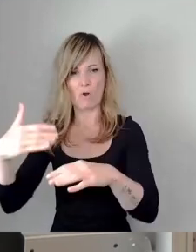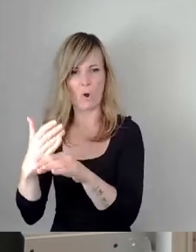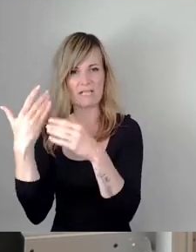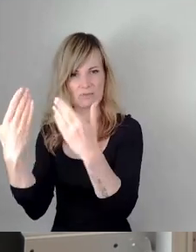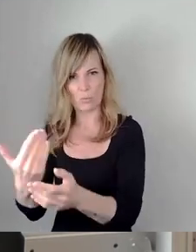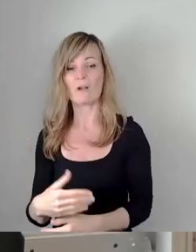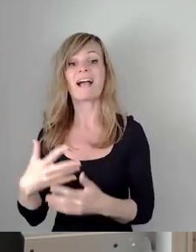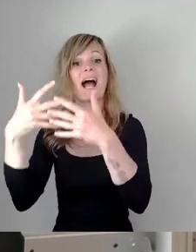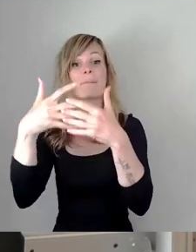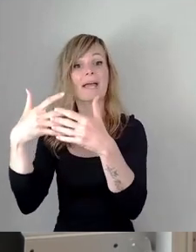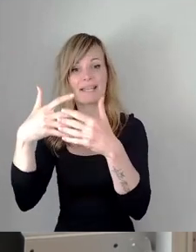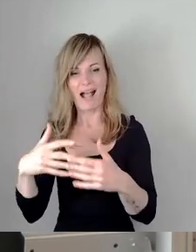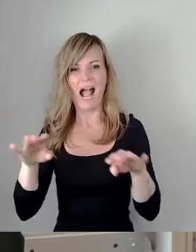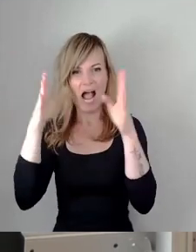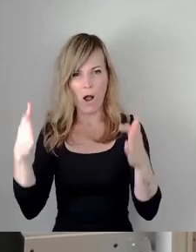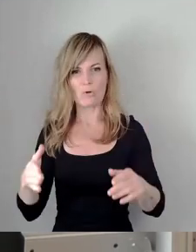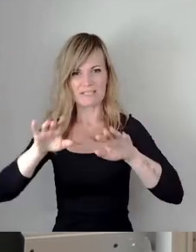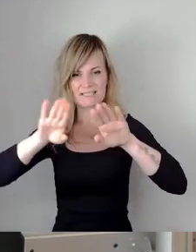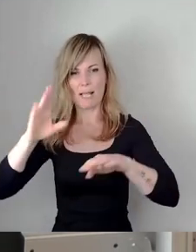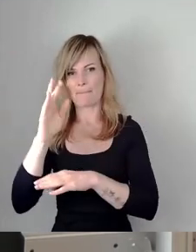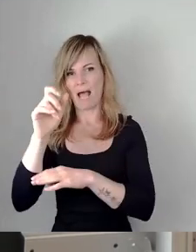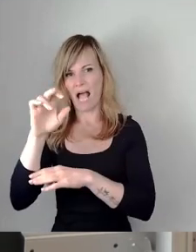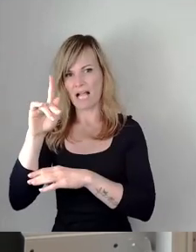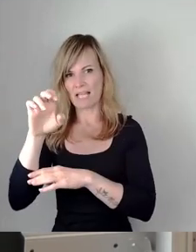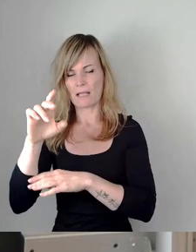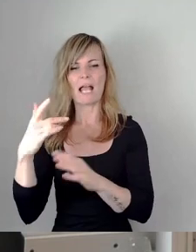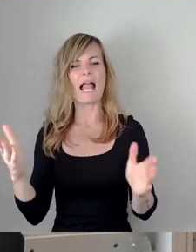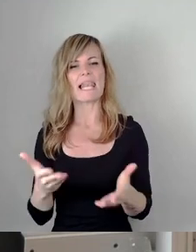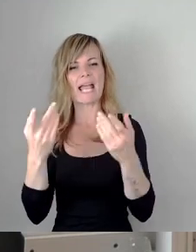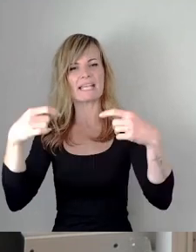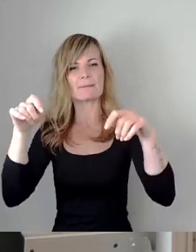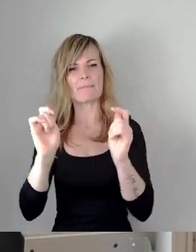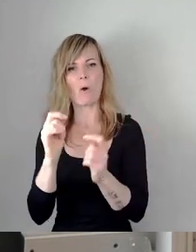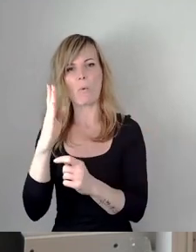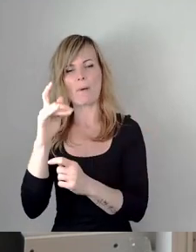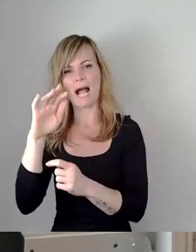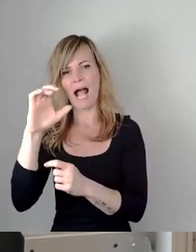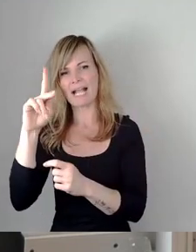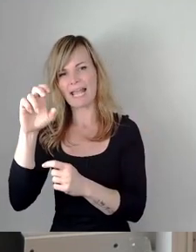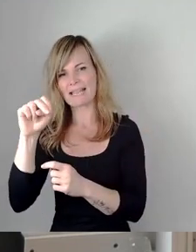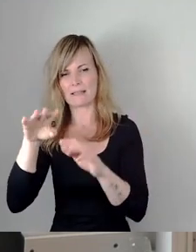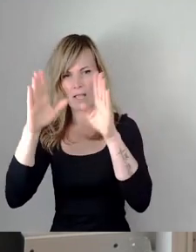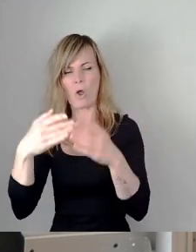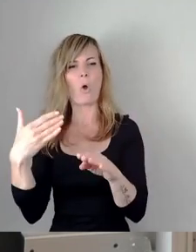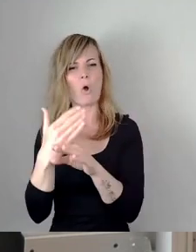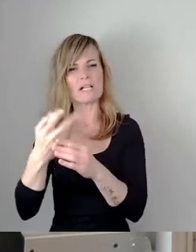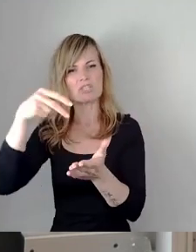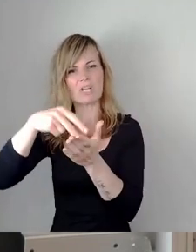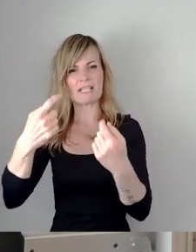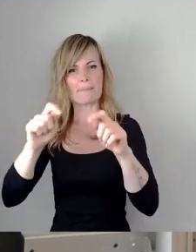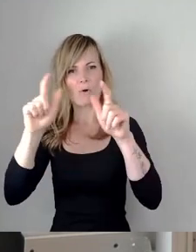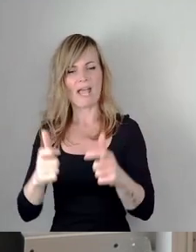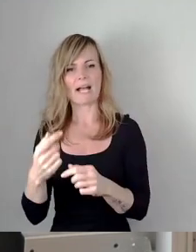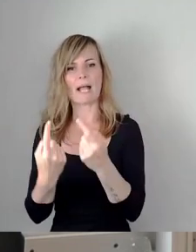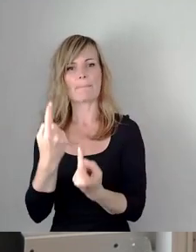haben Sie diese Häuser im Barackenstil, im Leichtbau, die klimatisiert werden müssen, Barackenklima, Holzständerbauwerk mit Mineraldämmung, die auch nicht